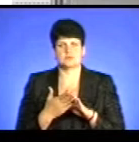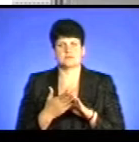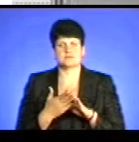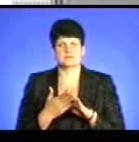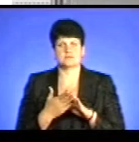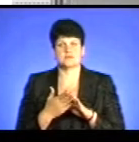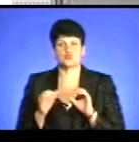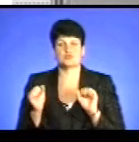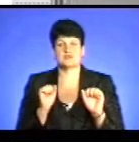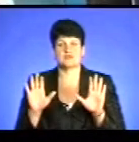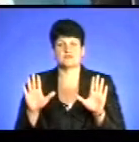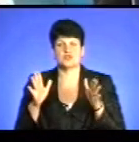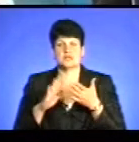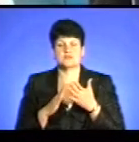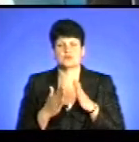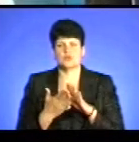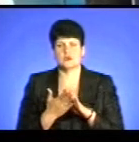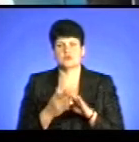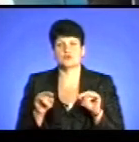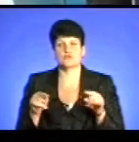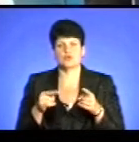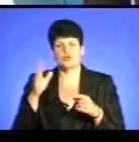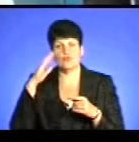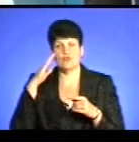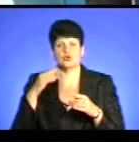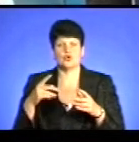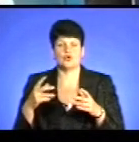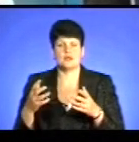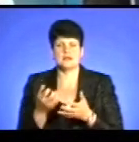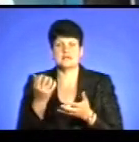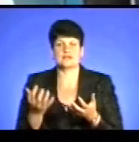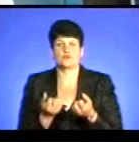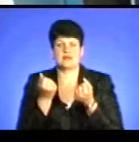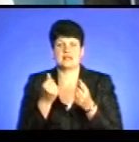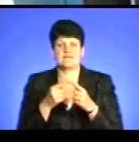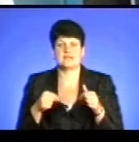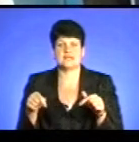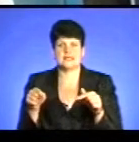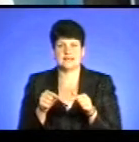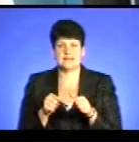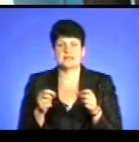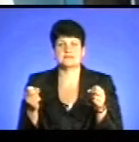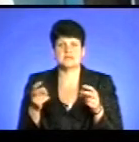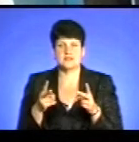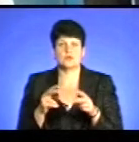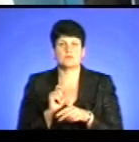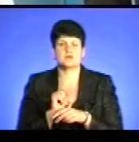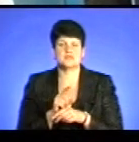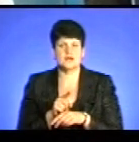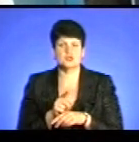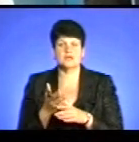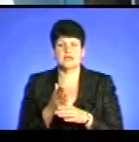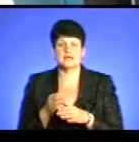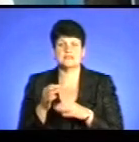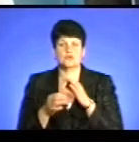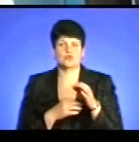З управління надзвичайних ситуацій створено водолазне рятувальне відділення в складі аварійно-рятувального загону спеціального призначення, яке в